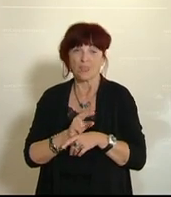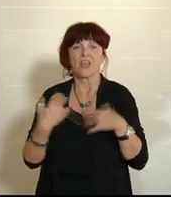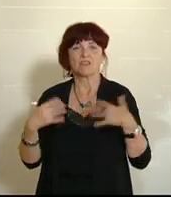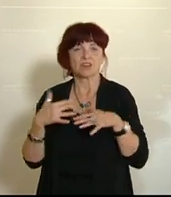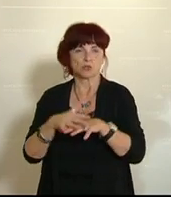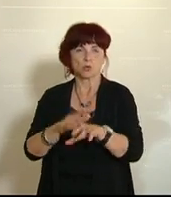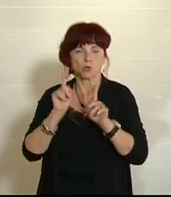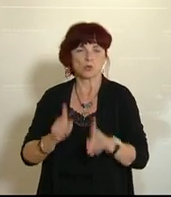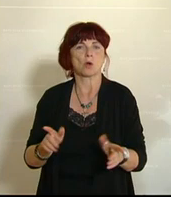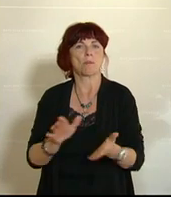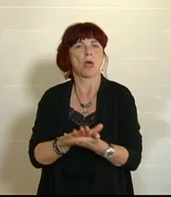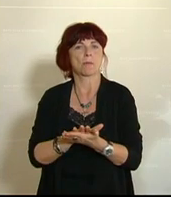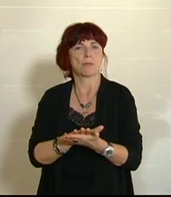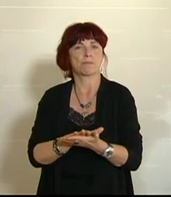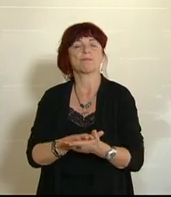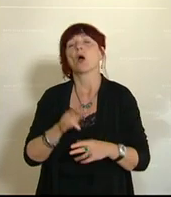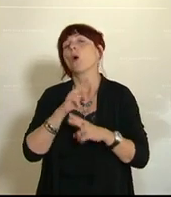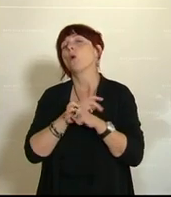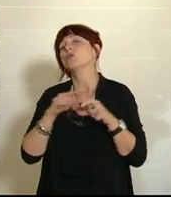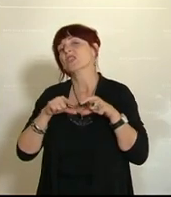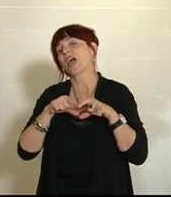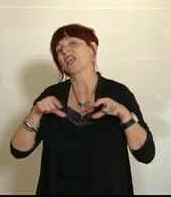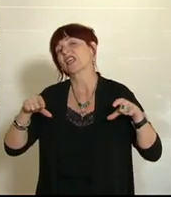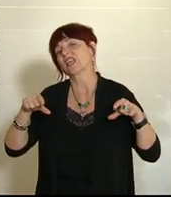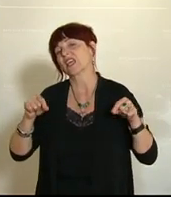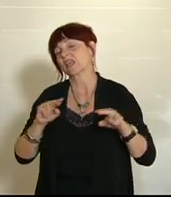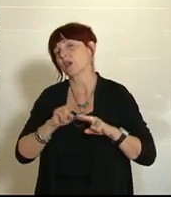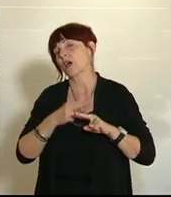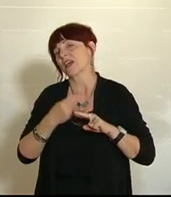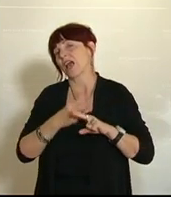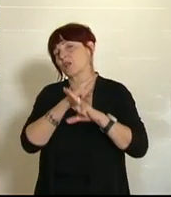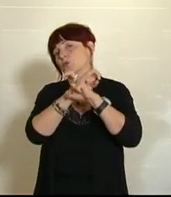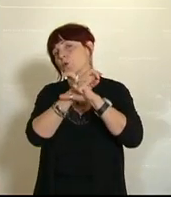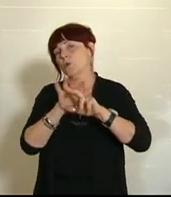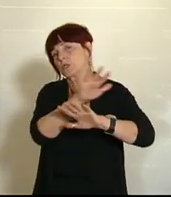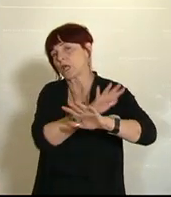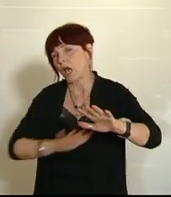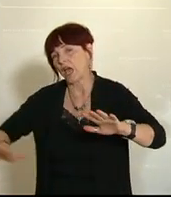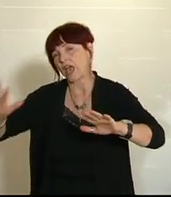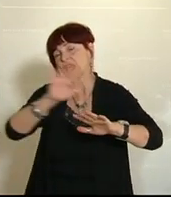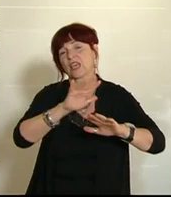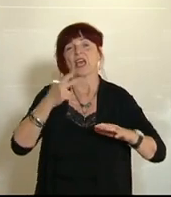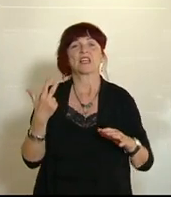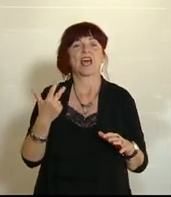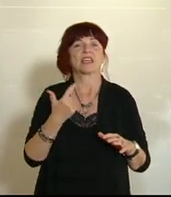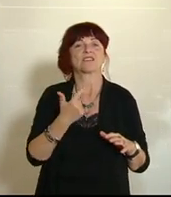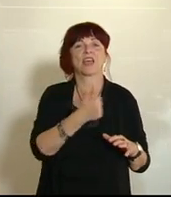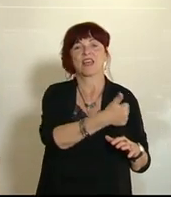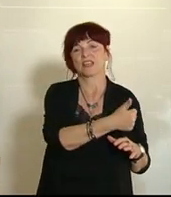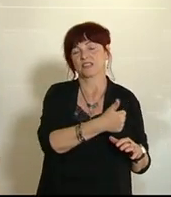Ja, ein Österreich-Ticket, ein über ganz Österreich umspannendes 3-2-1-Ticket